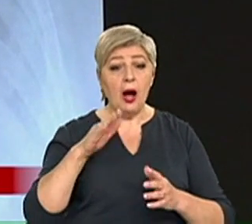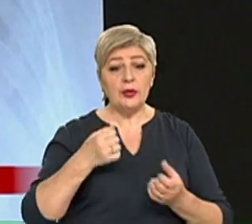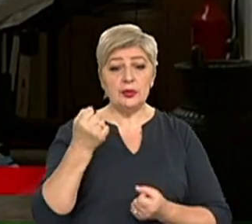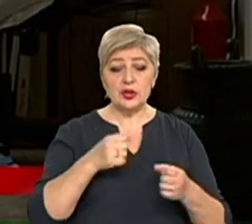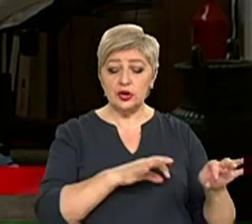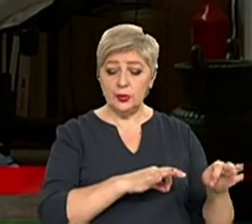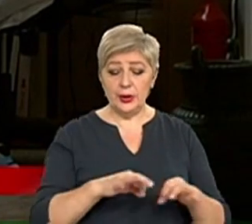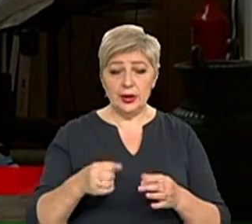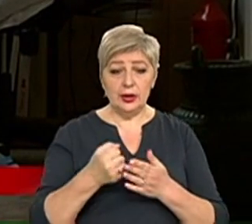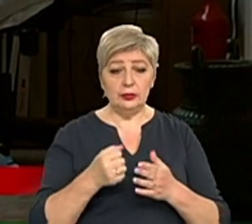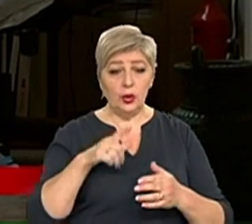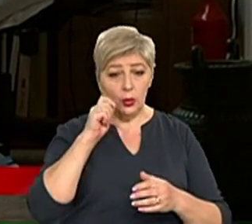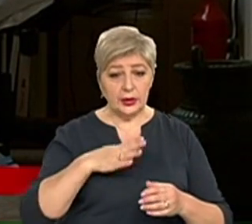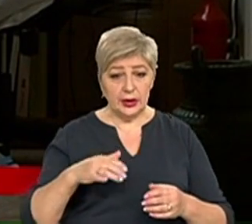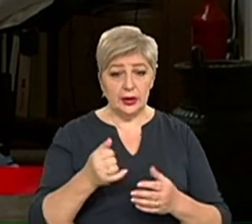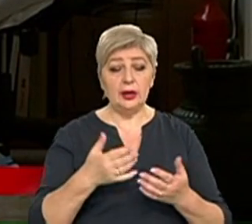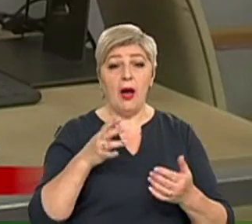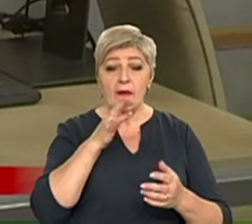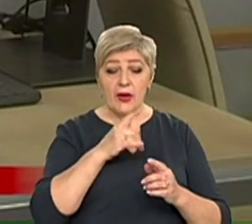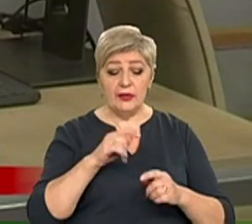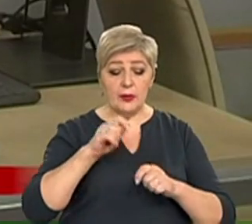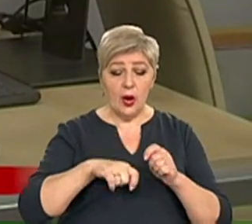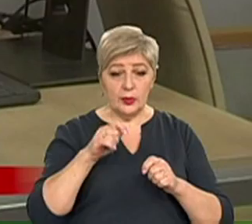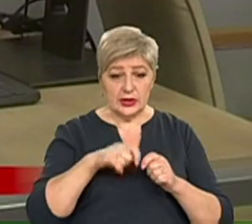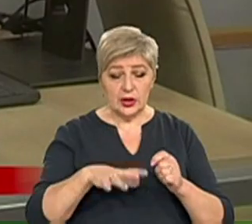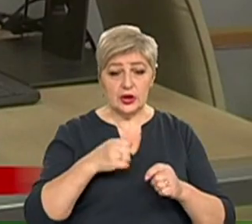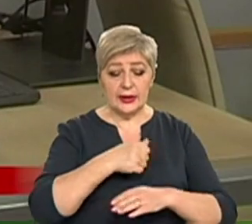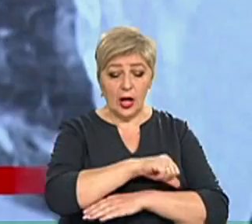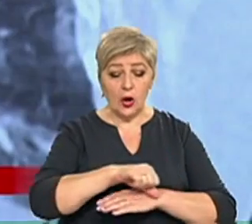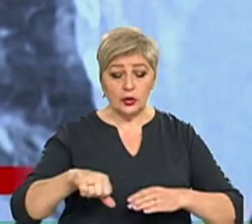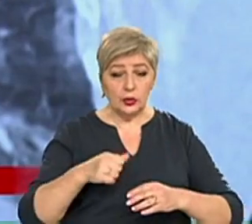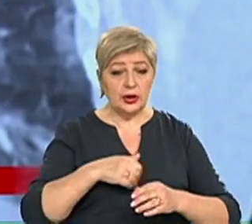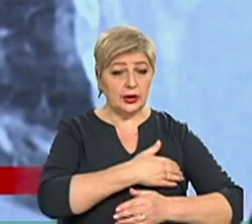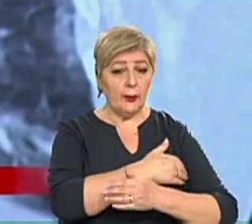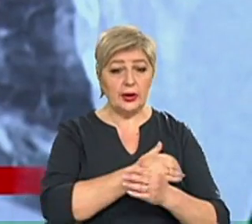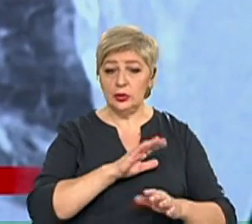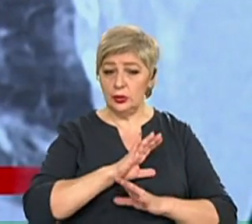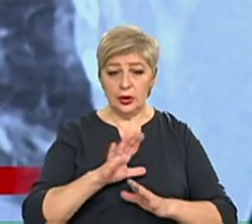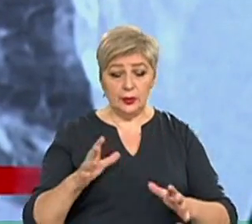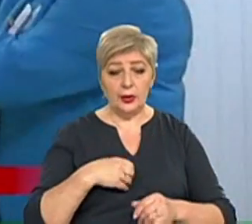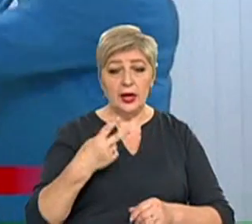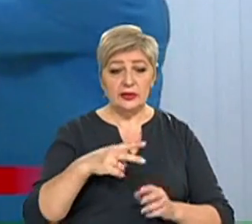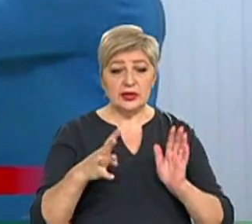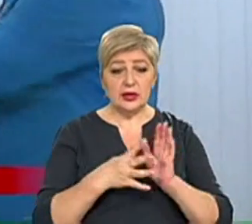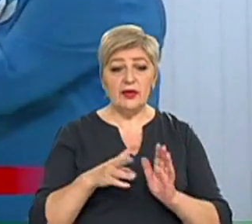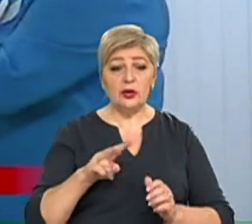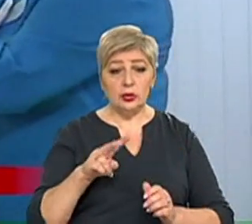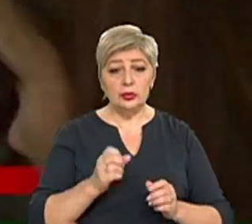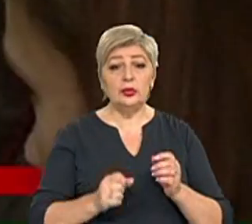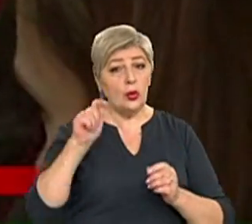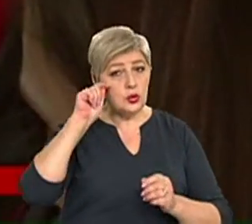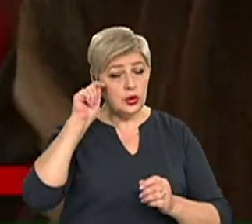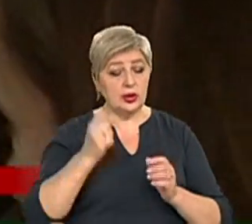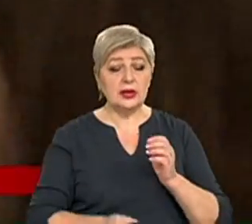Під час обстеження на кордоні температури в нього не було. Та 29 лютого у чоловіка з'явився сухий